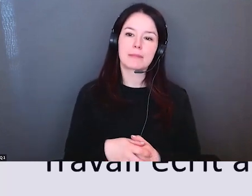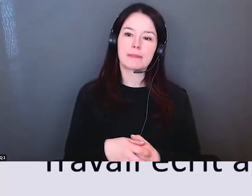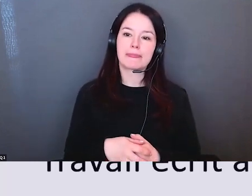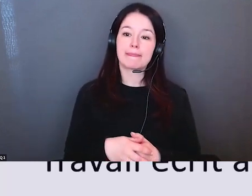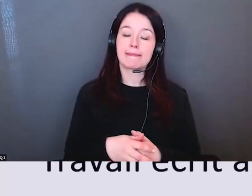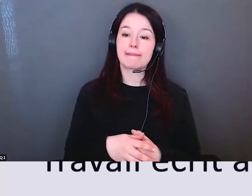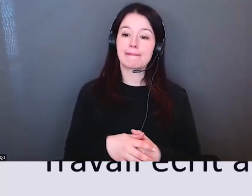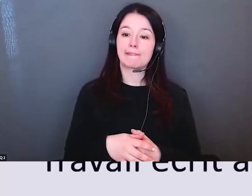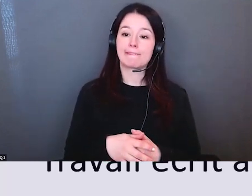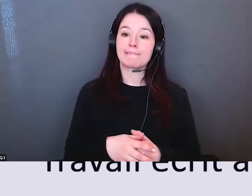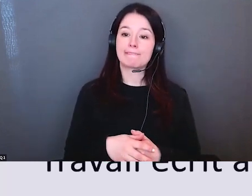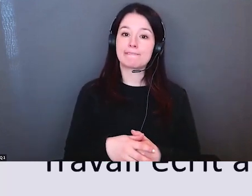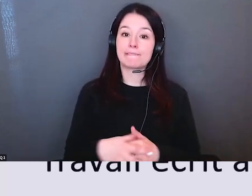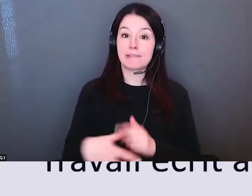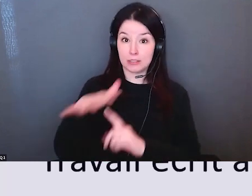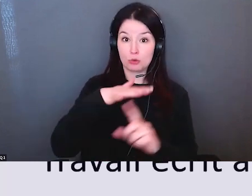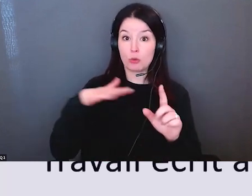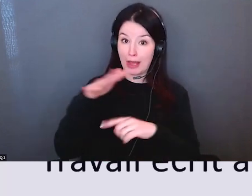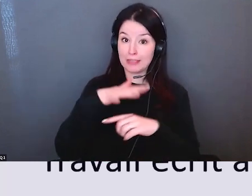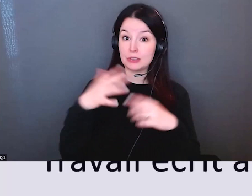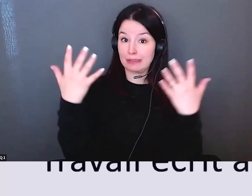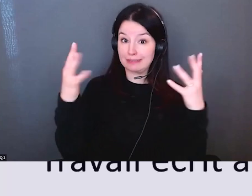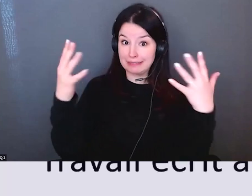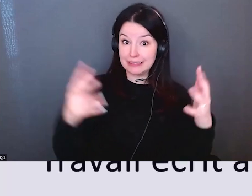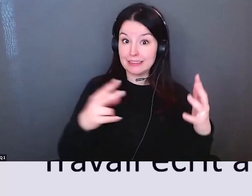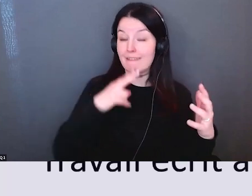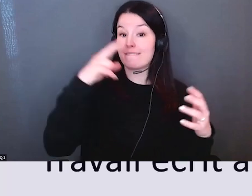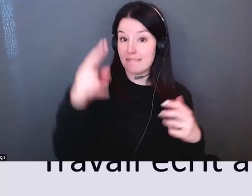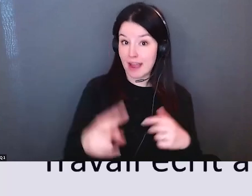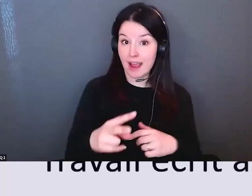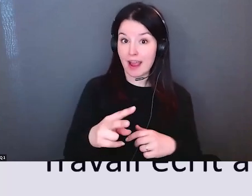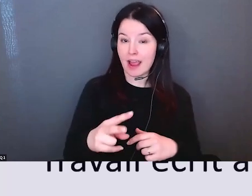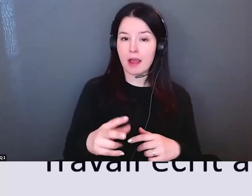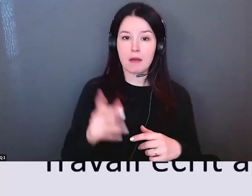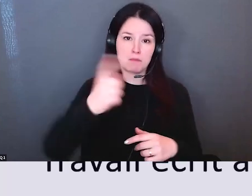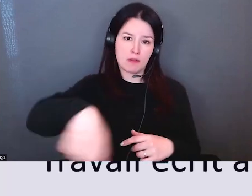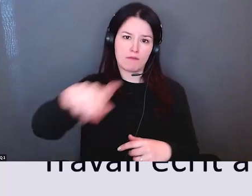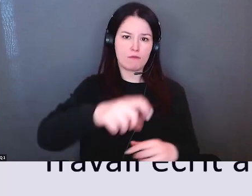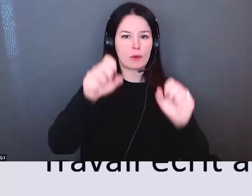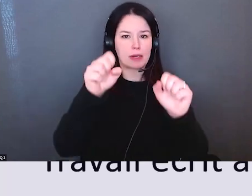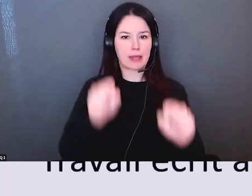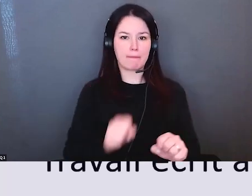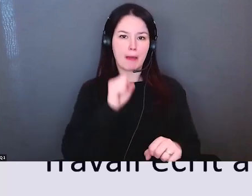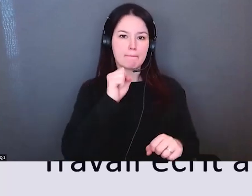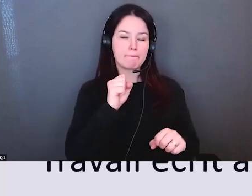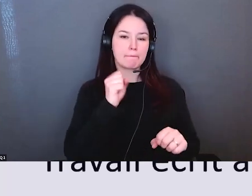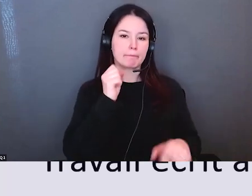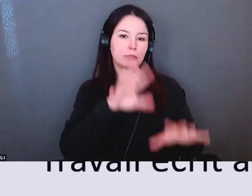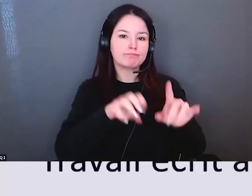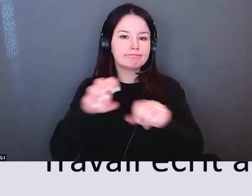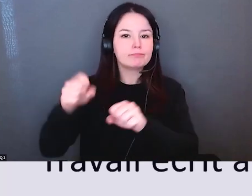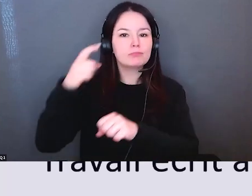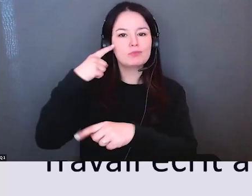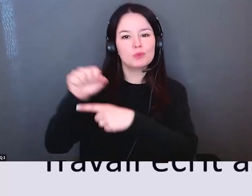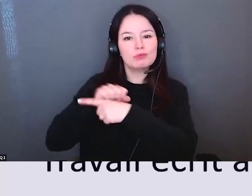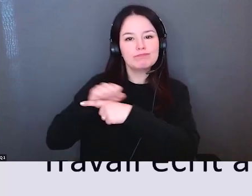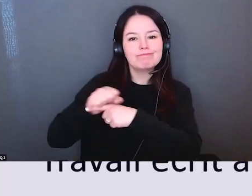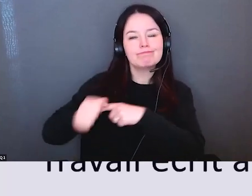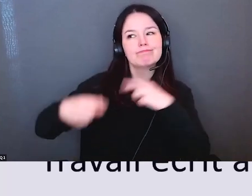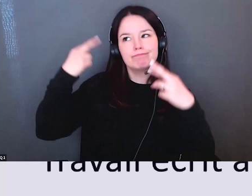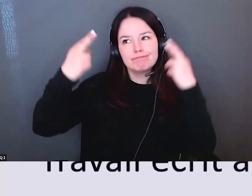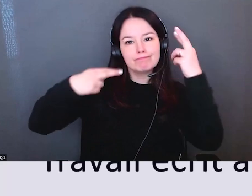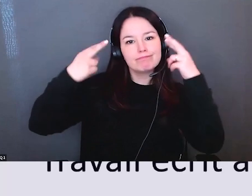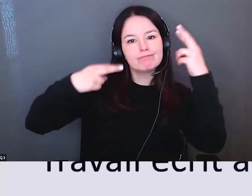dans l'apprentissage par la pratique considérez donc ces trois questions s'il vous plaît puis